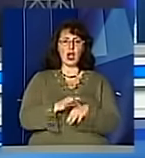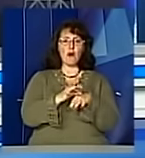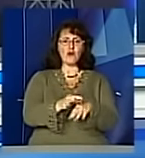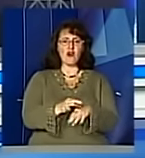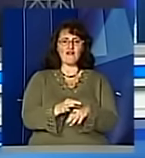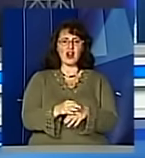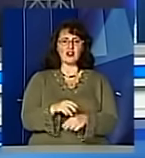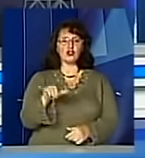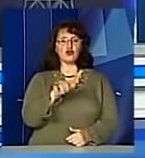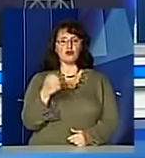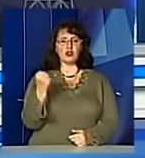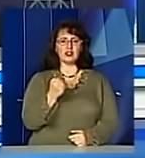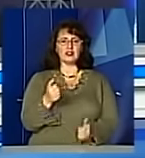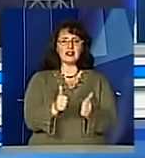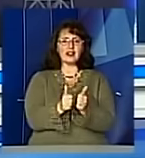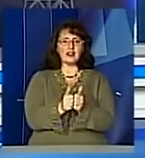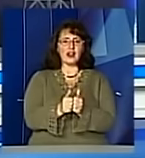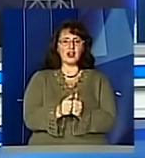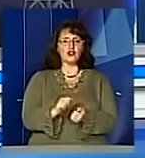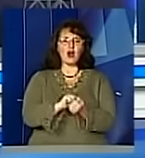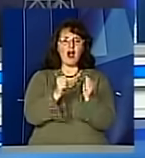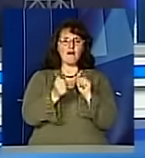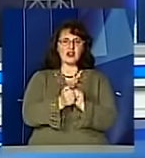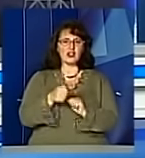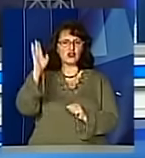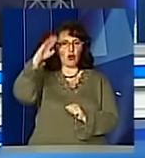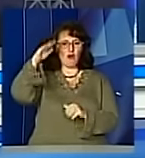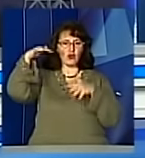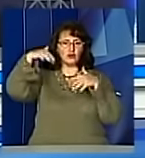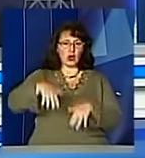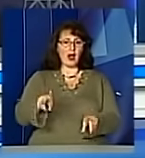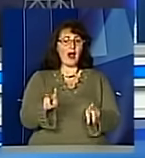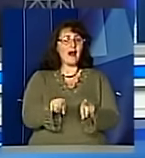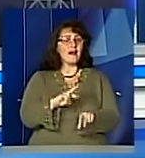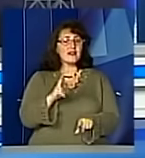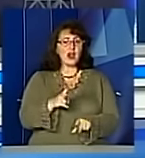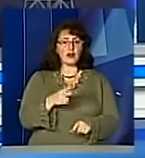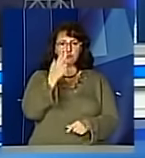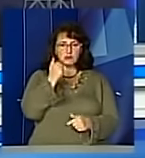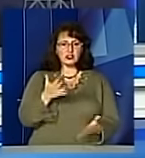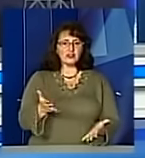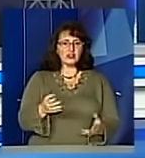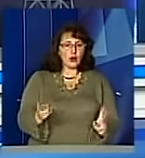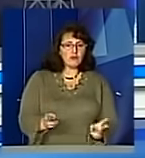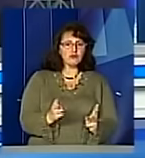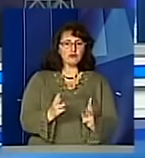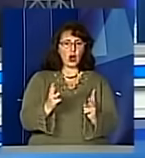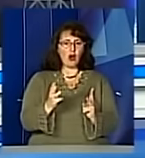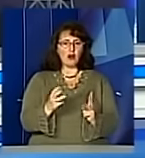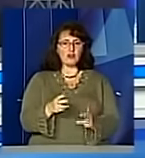Кам'янецького водоспаду, що на Сколівщині. Як пристосуватися в лісі, приготувати їжу у польових умовах, а ще